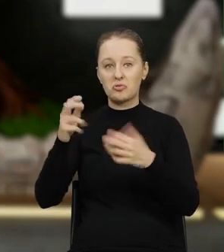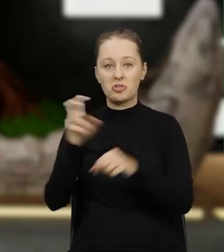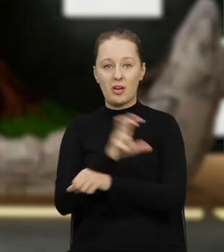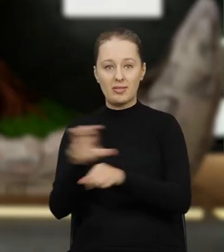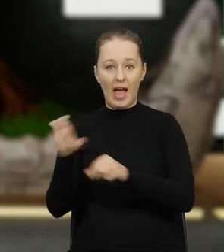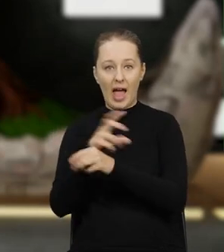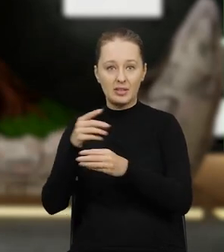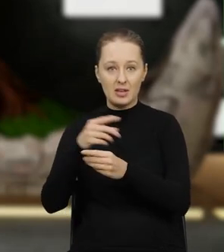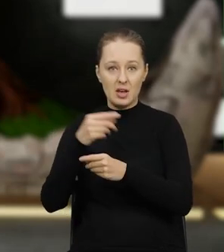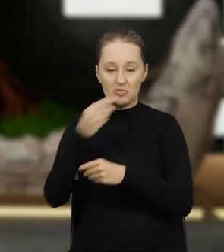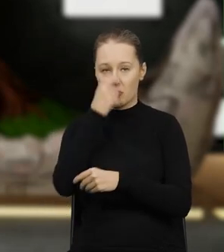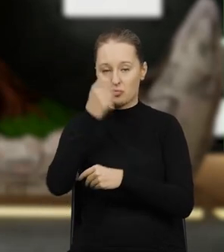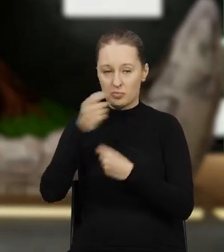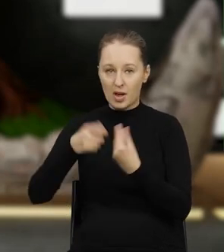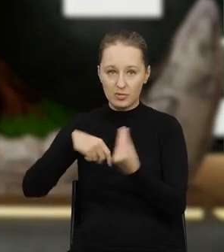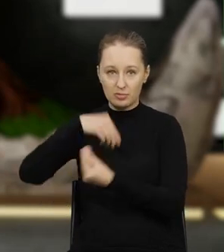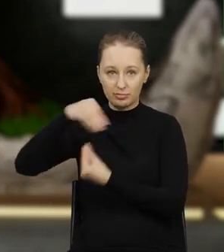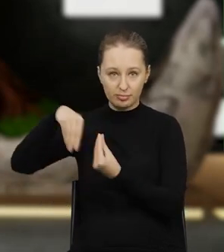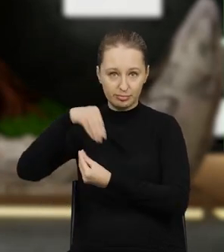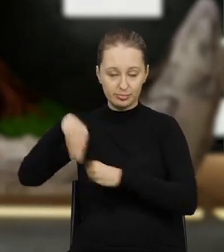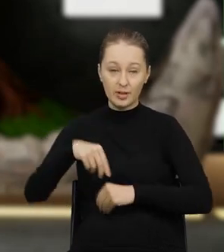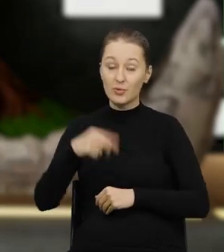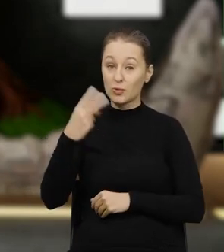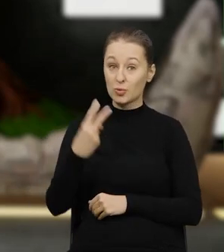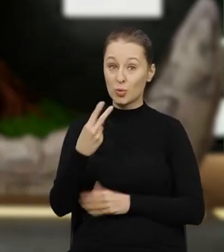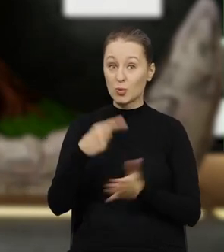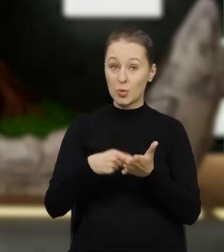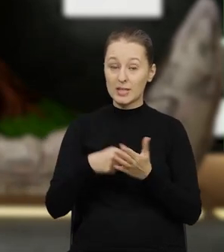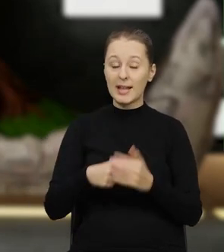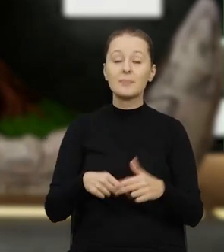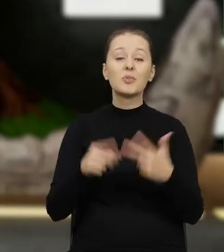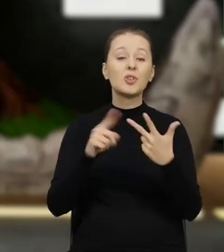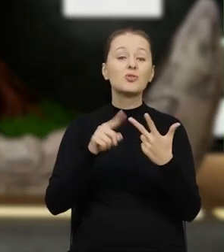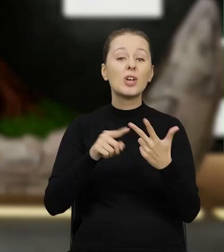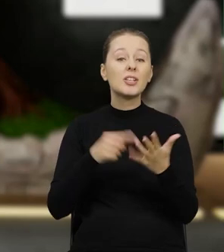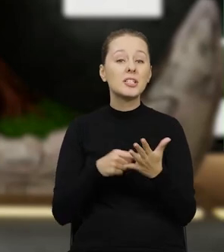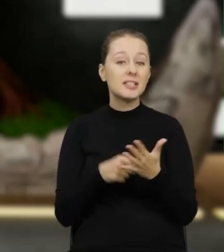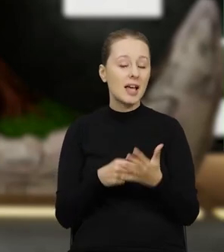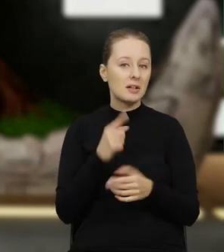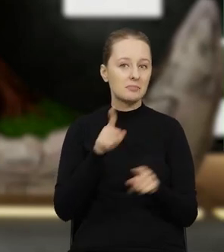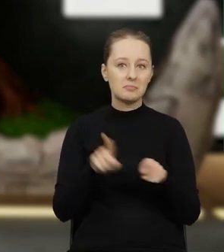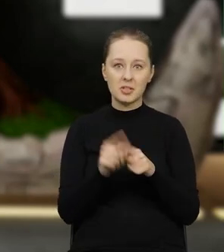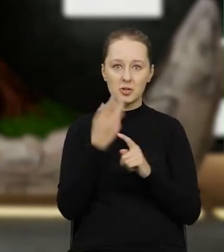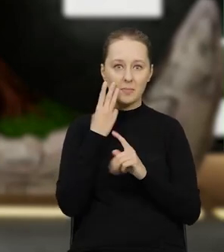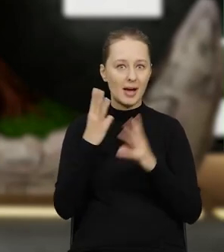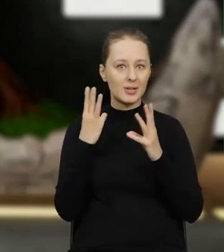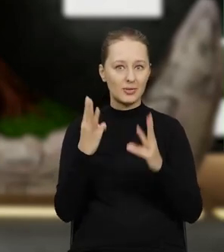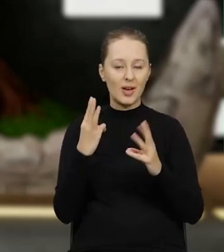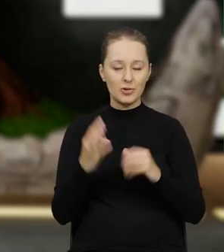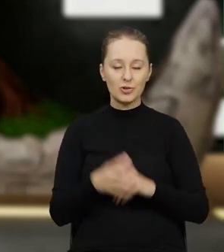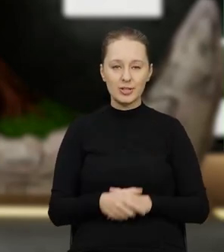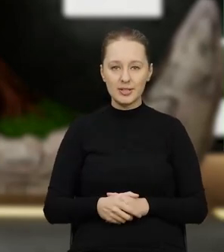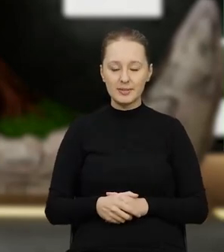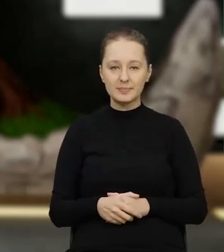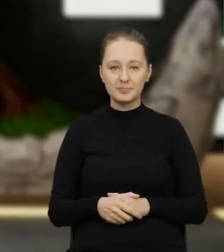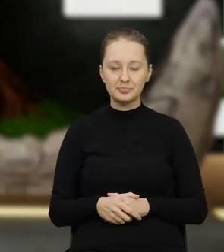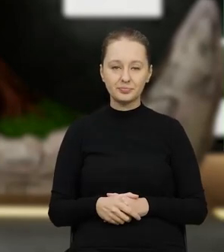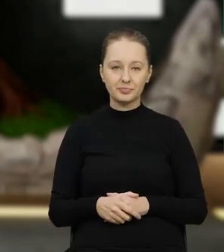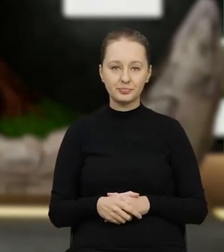instalacjami przetwarzania odpadów więc to jest ten drugi cel no i trzeci cel również bardzo istotny to